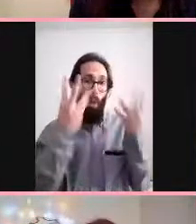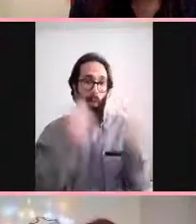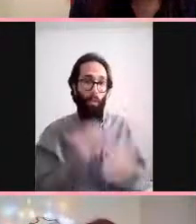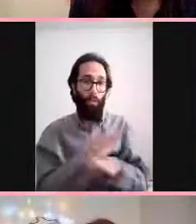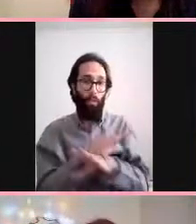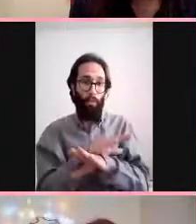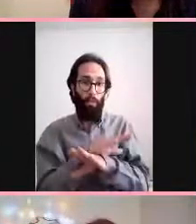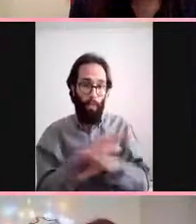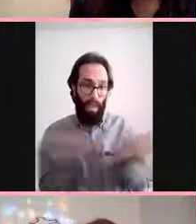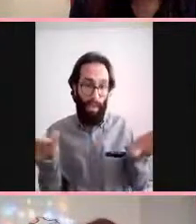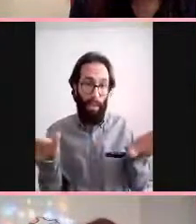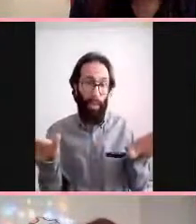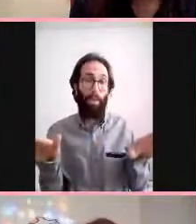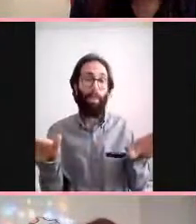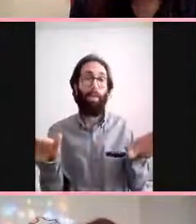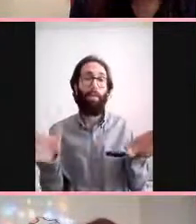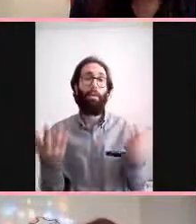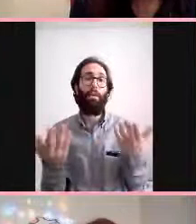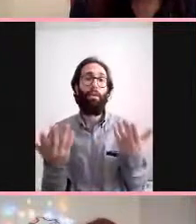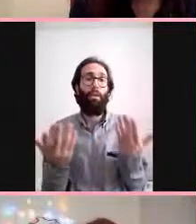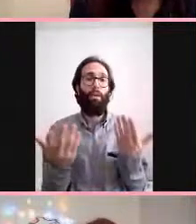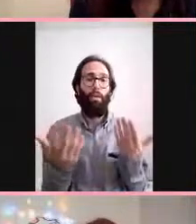antikora bakmak lazım ya ondan